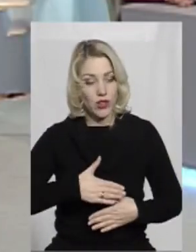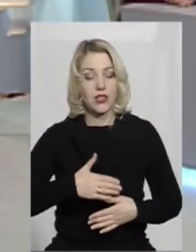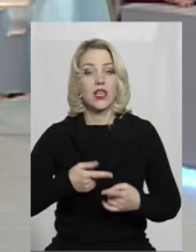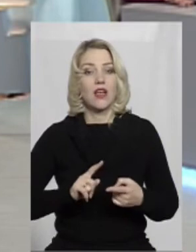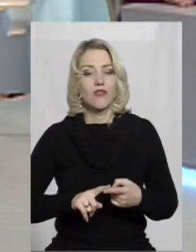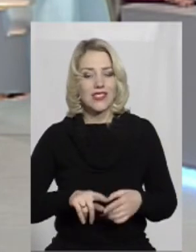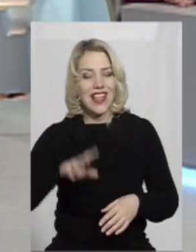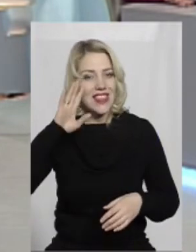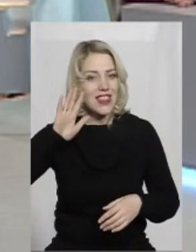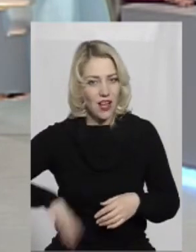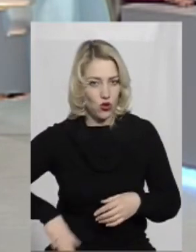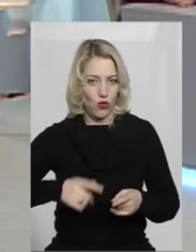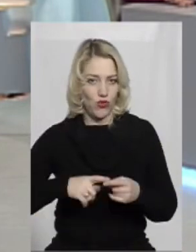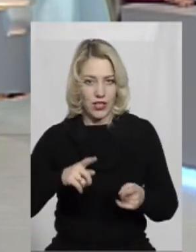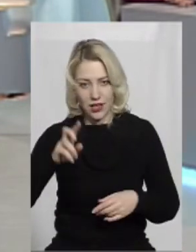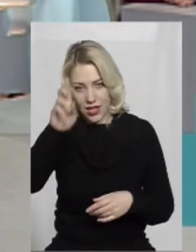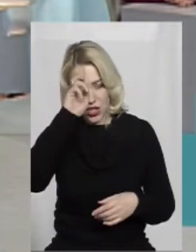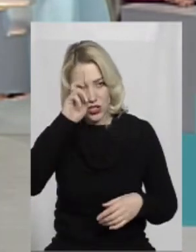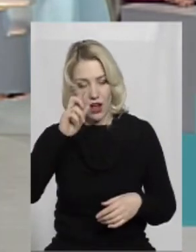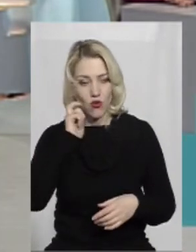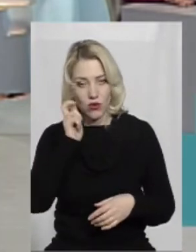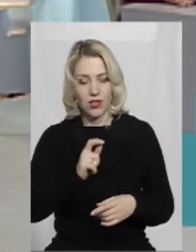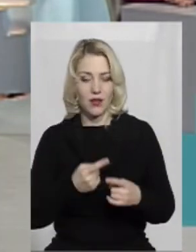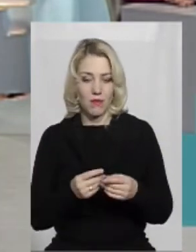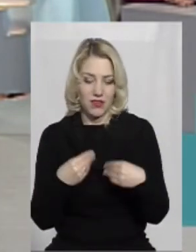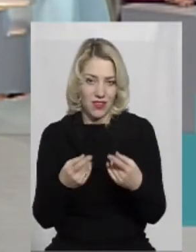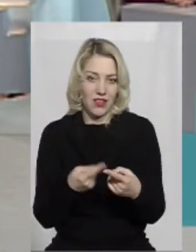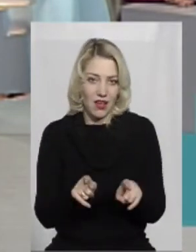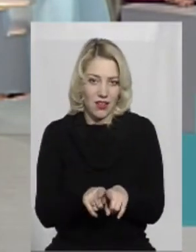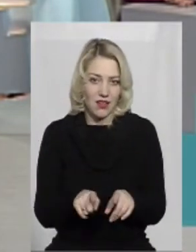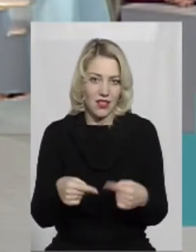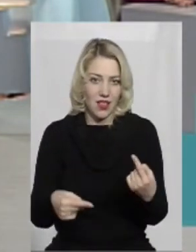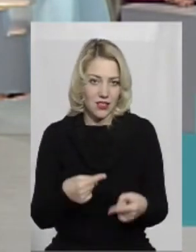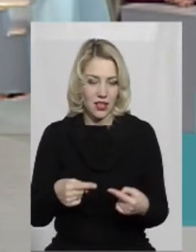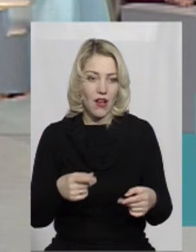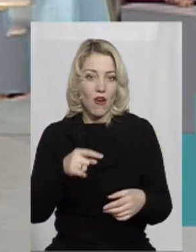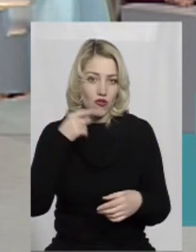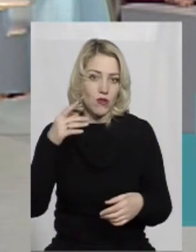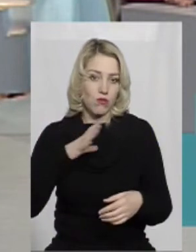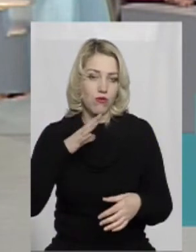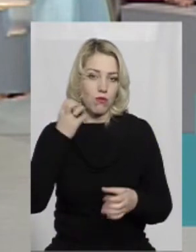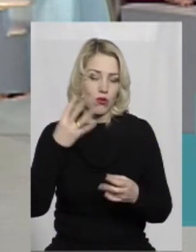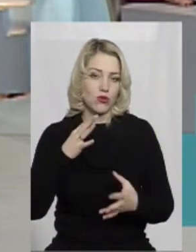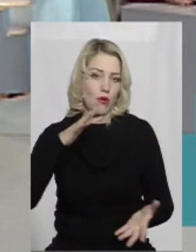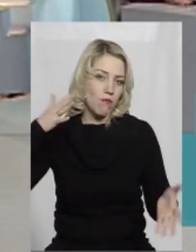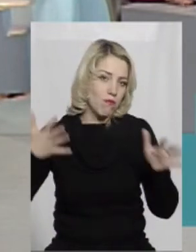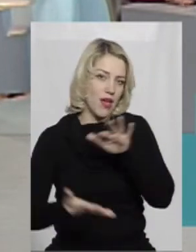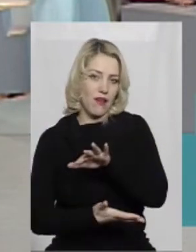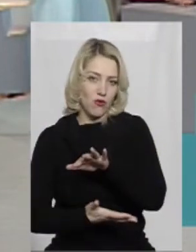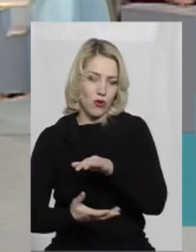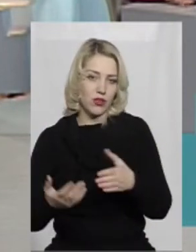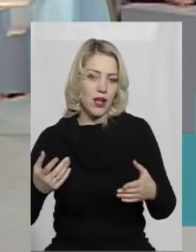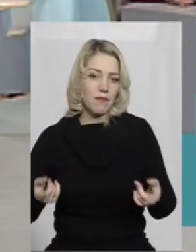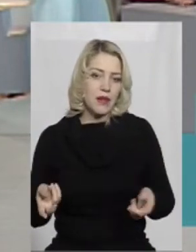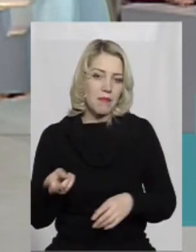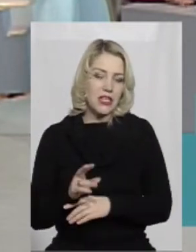нехтування важливістю держави і привело до тих наслідків, які ми знаємо. В Росії відбувся просто переворот, прийшла нова,